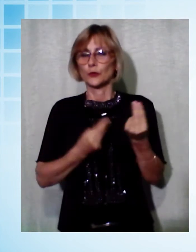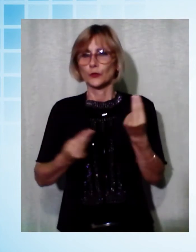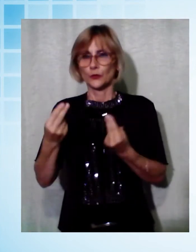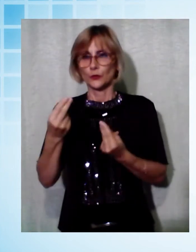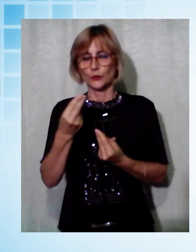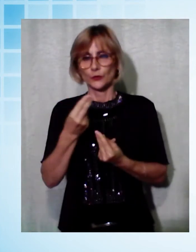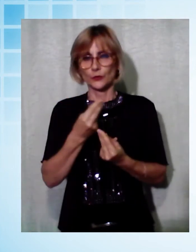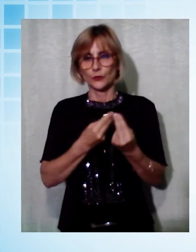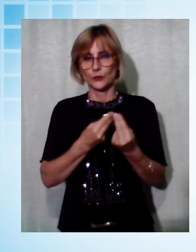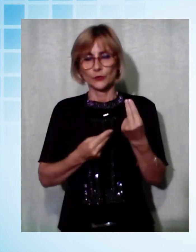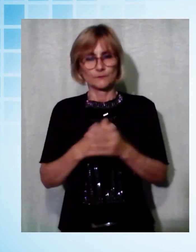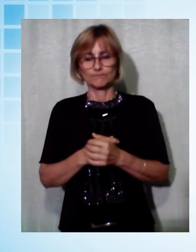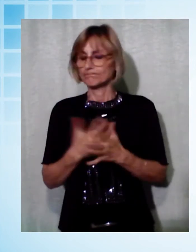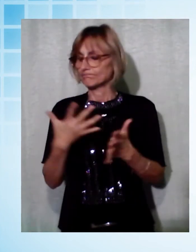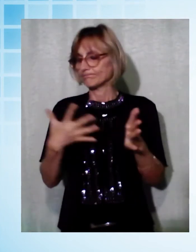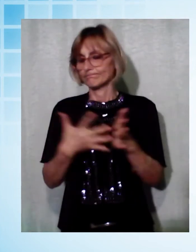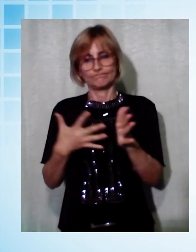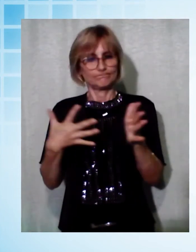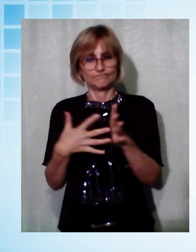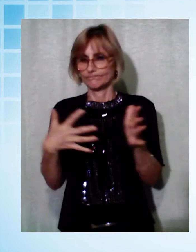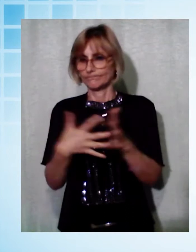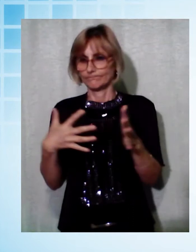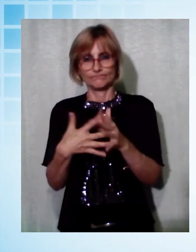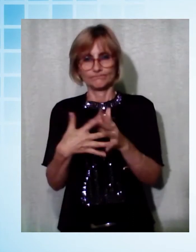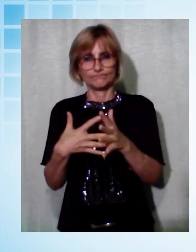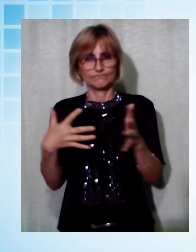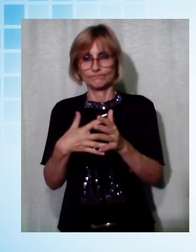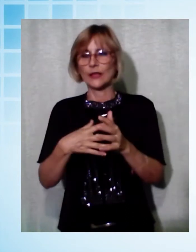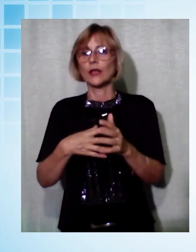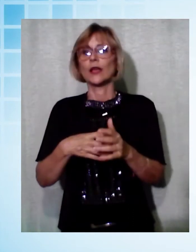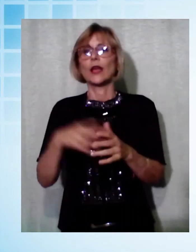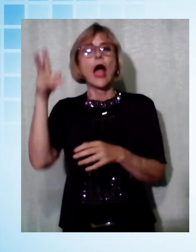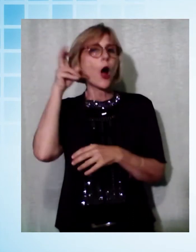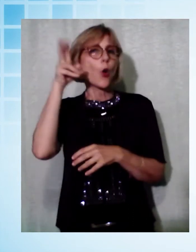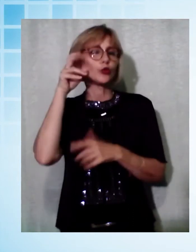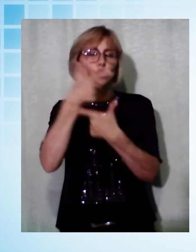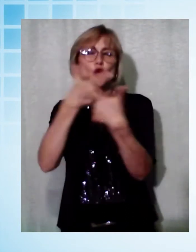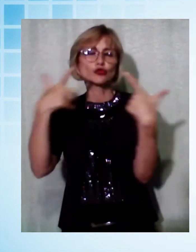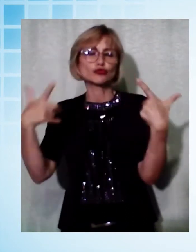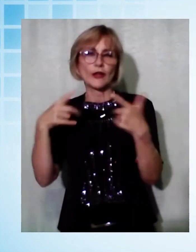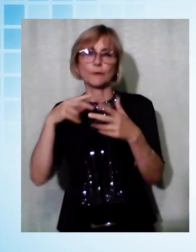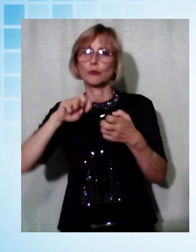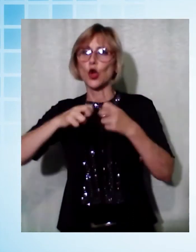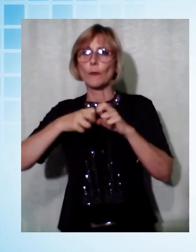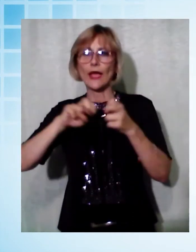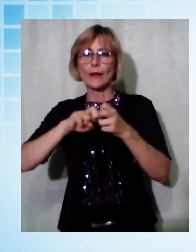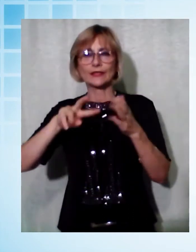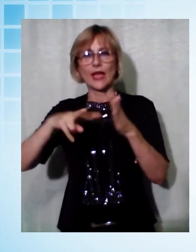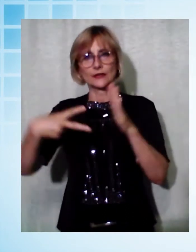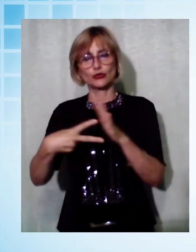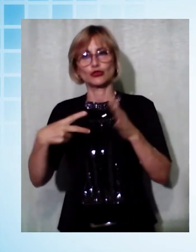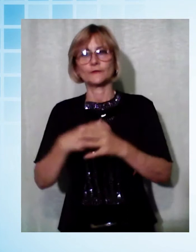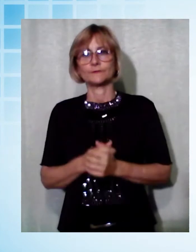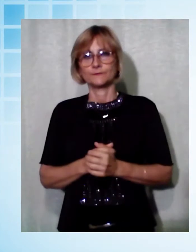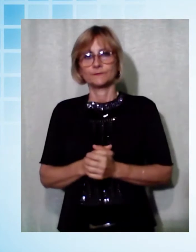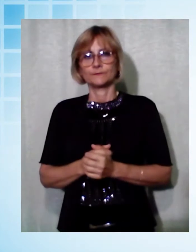Comune, e invece il progetto museale vero e proprio. Insomma, io credo che potrà diventare una grande cosa, che sarà un modo non